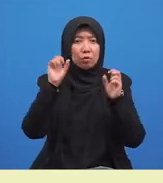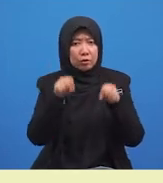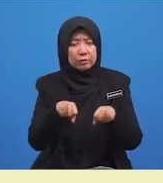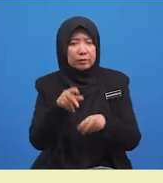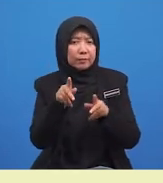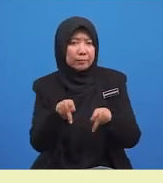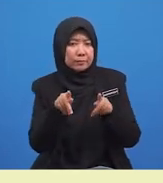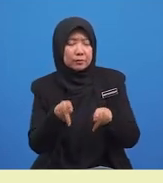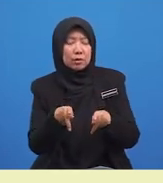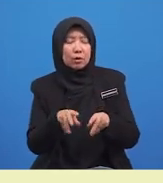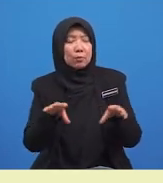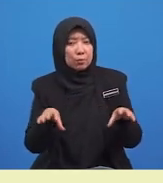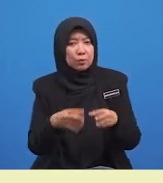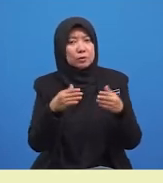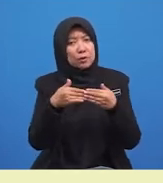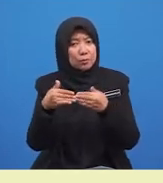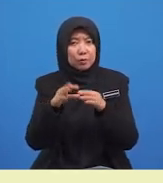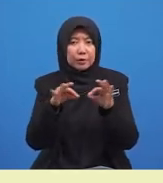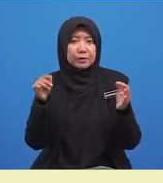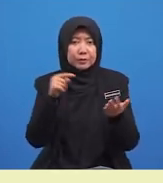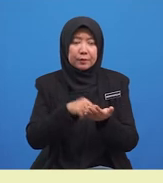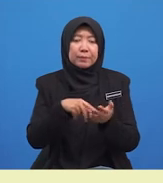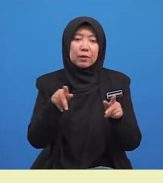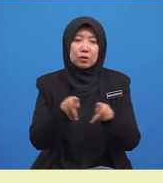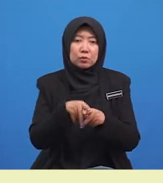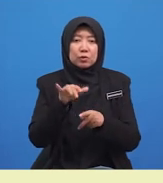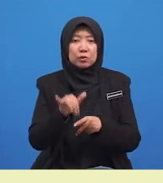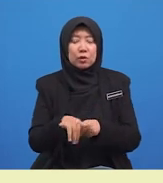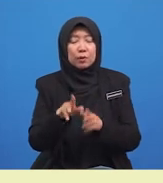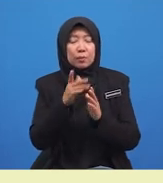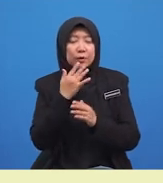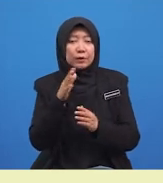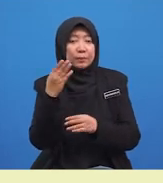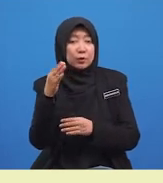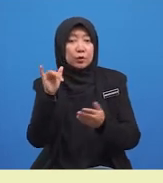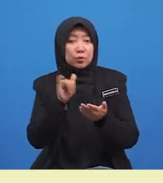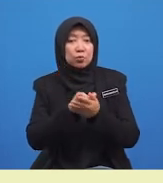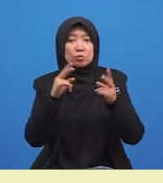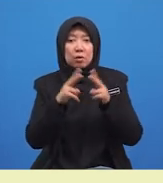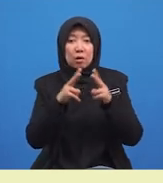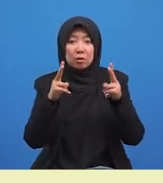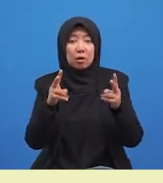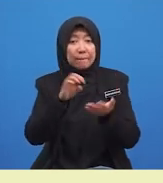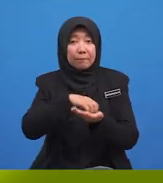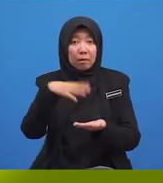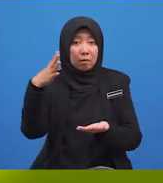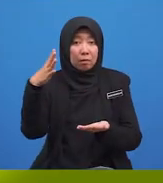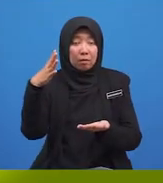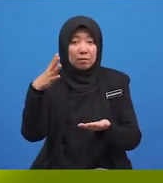Bolehkah kamu sambungkan dua ayat ini? Kasut yang berwarna biru itu Sangat mahal.